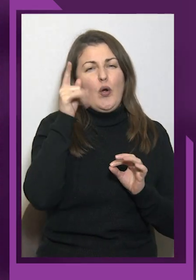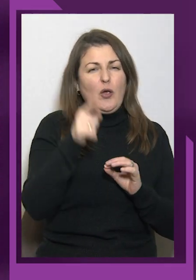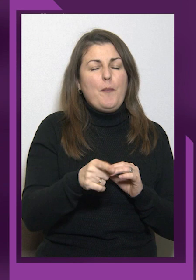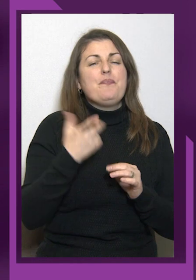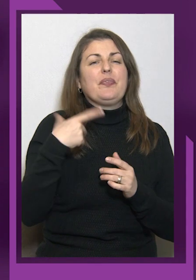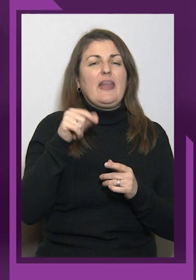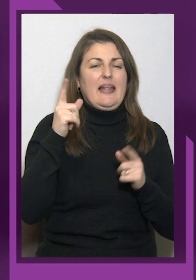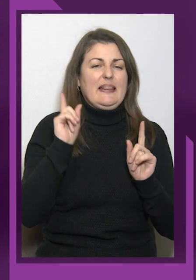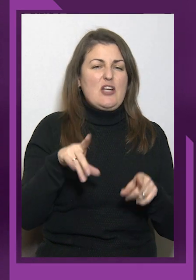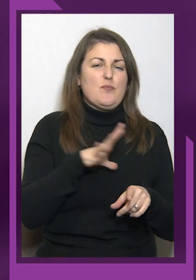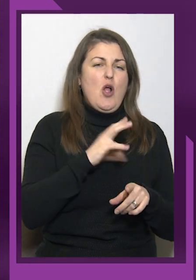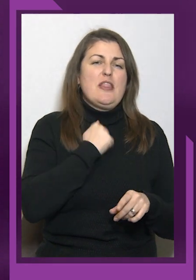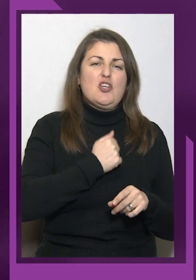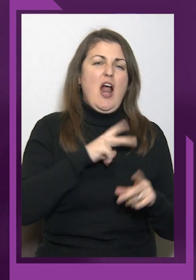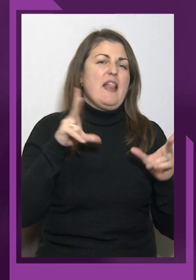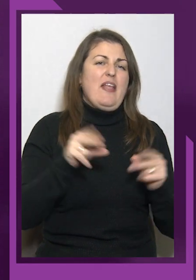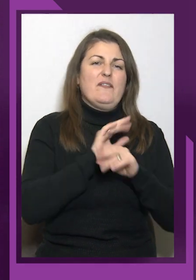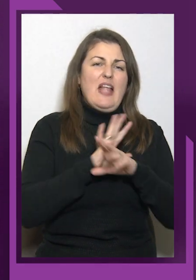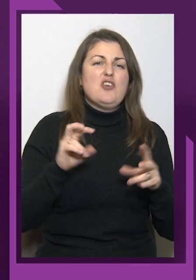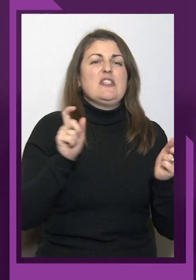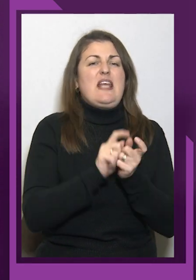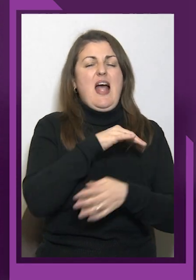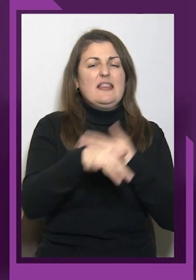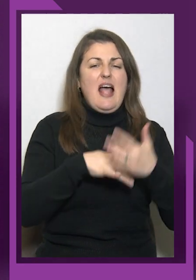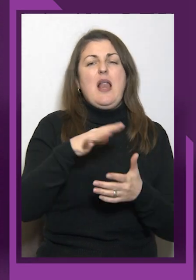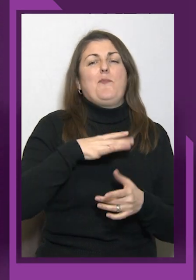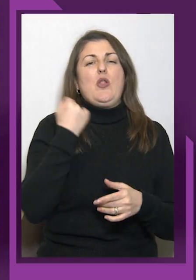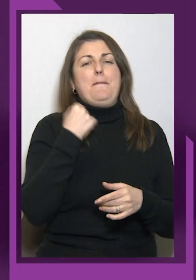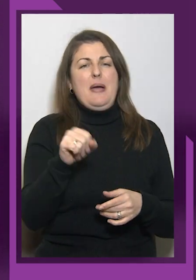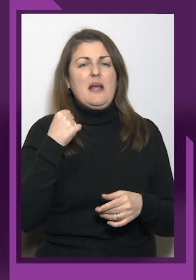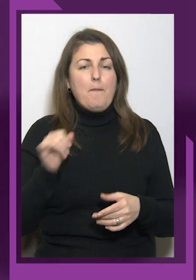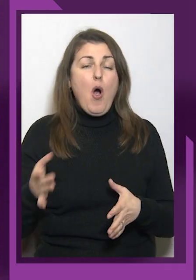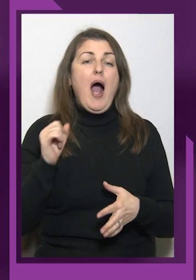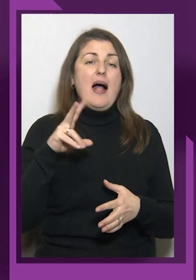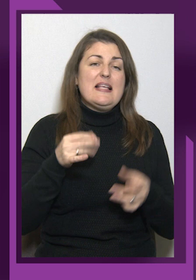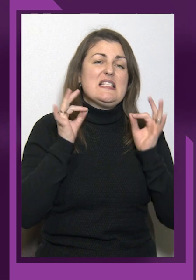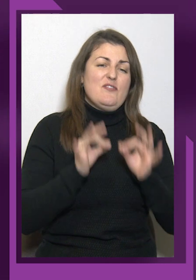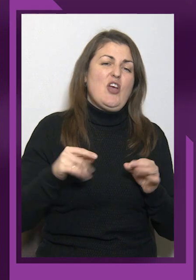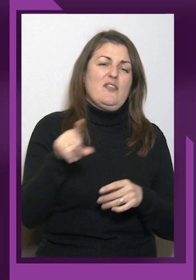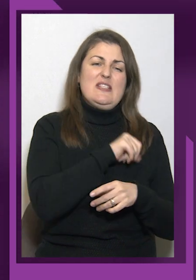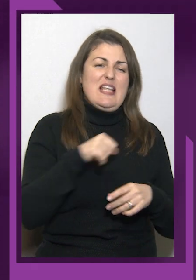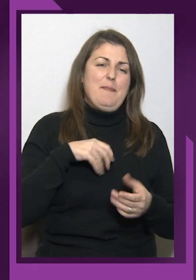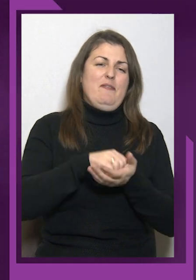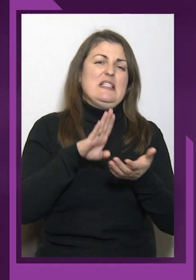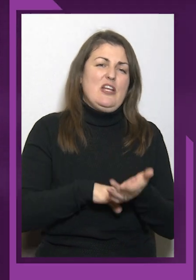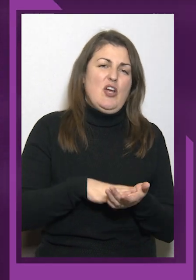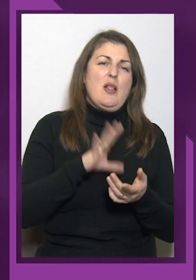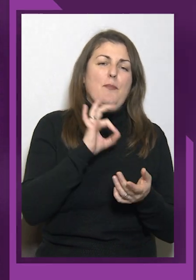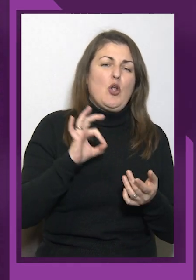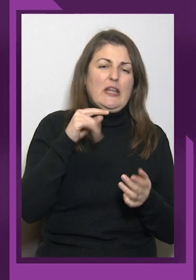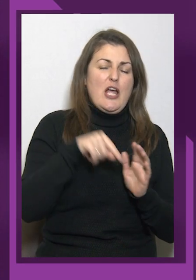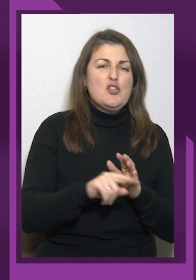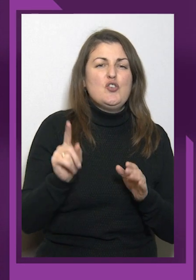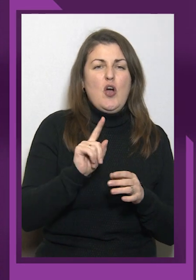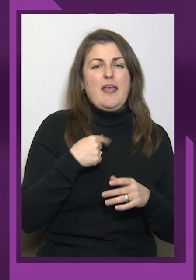були і перемоги. Але, звичайно, ви і самі відзначали про те, що, я маю на увазі, вся команда наша, вся збірна, про те,